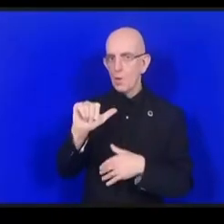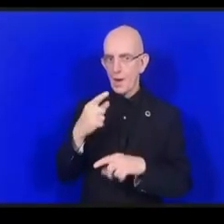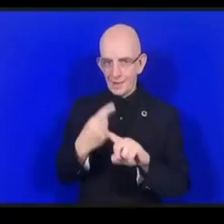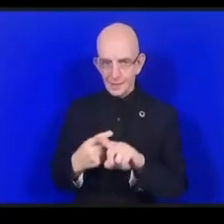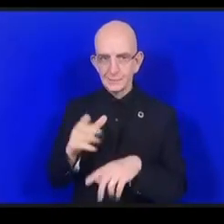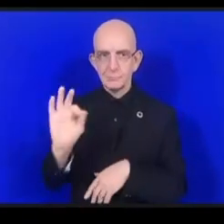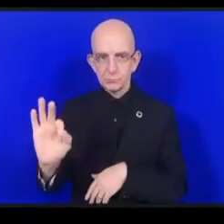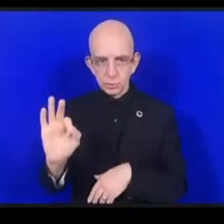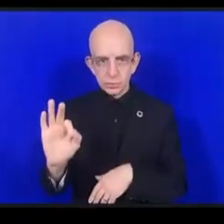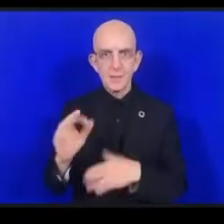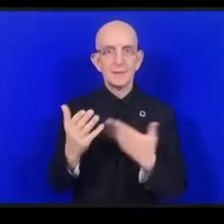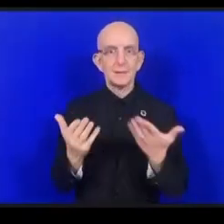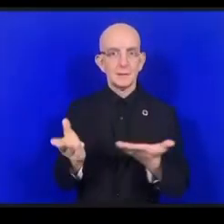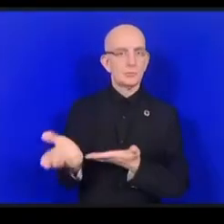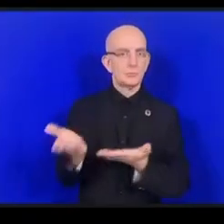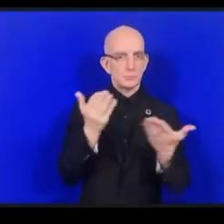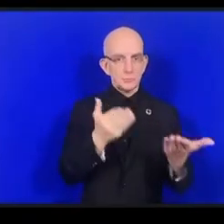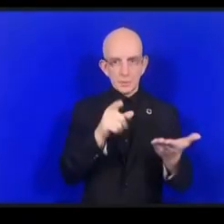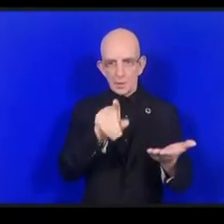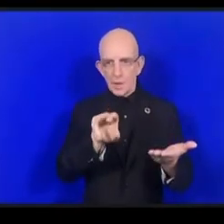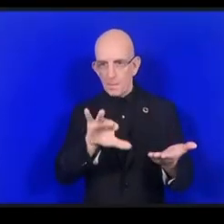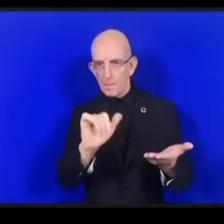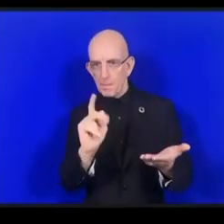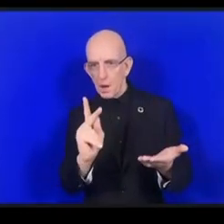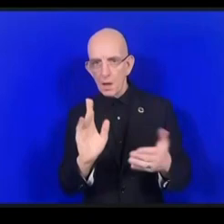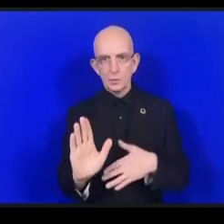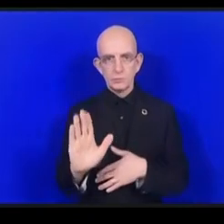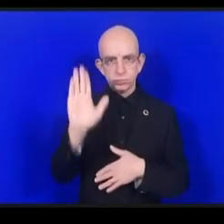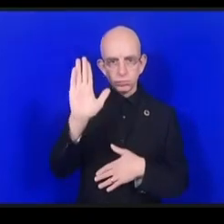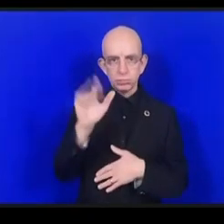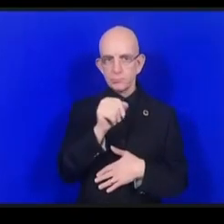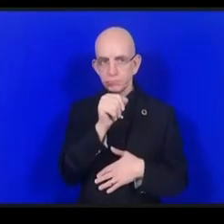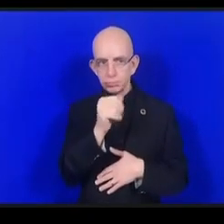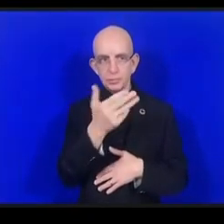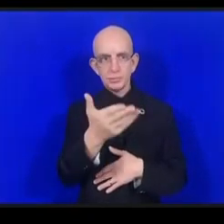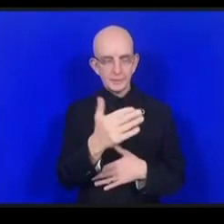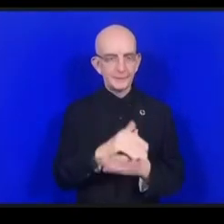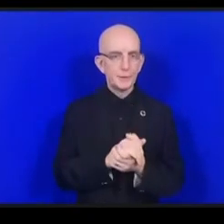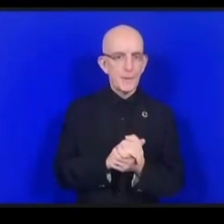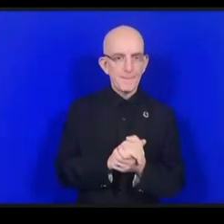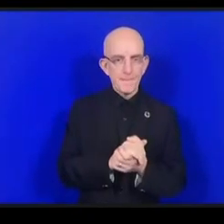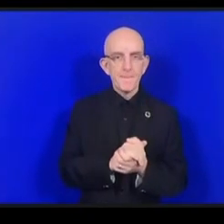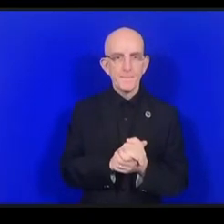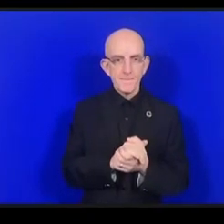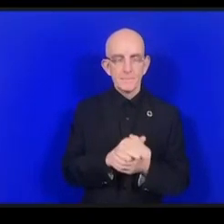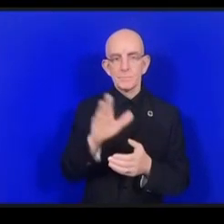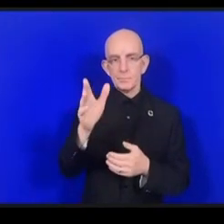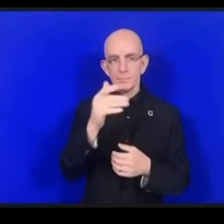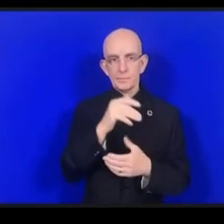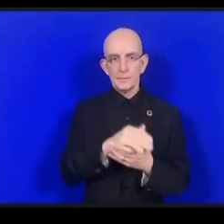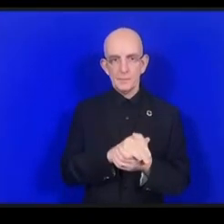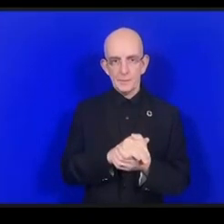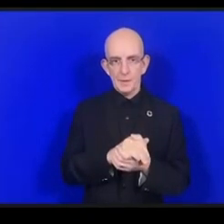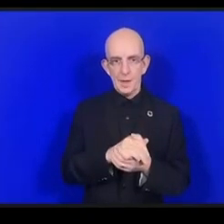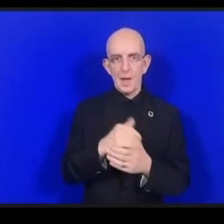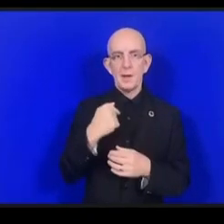يستطيع أن يتناول الكلمة الآن شكرا جزيلا ماركوس اسمي مارك كافلا